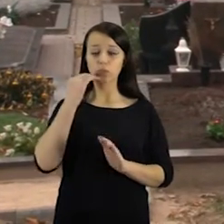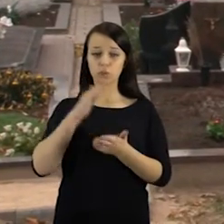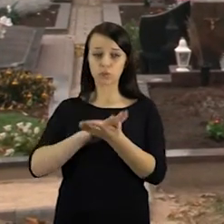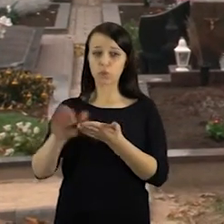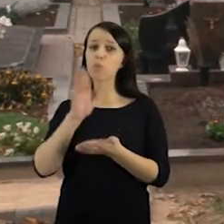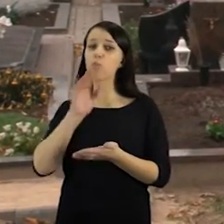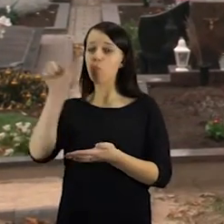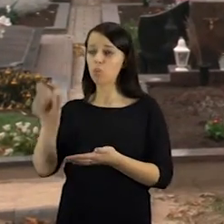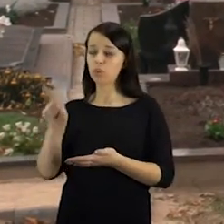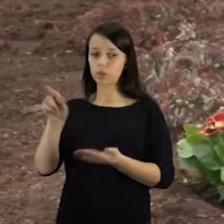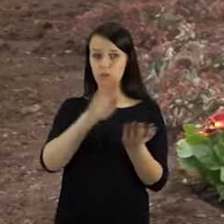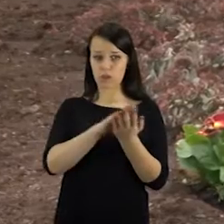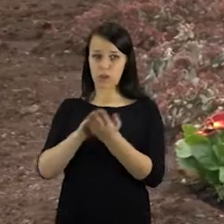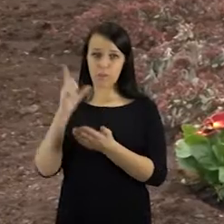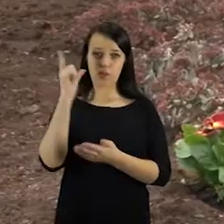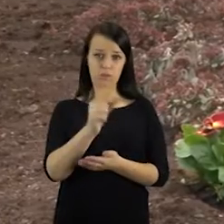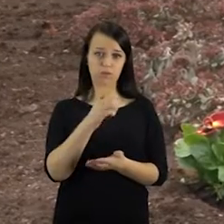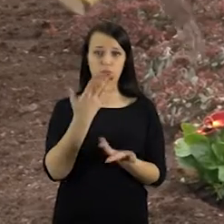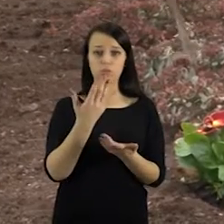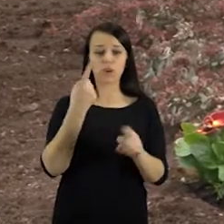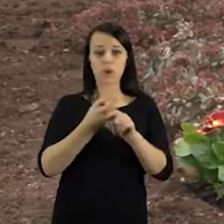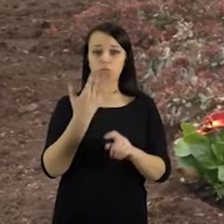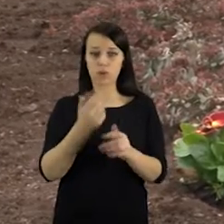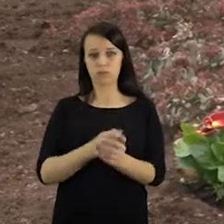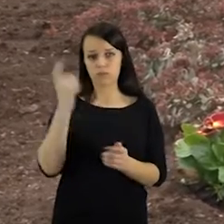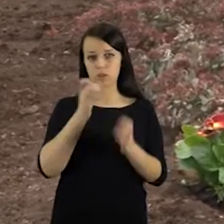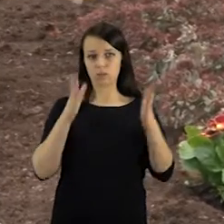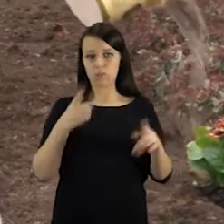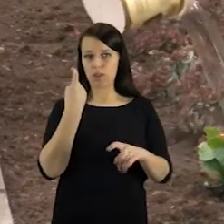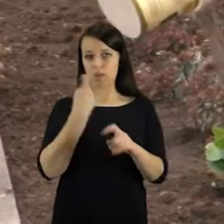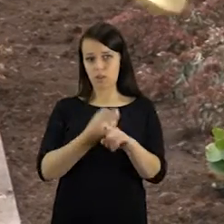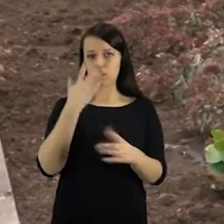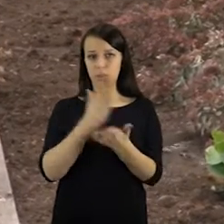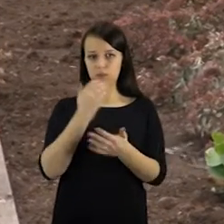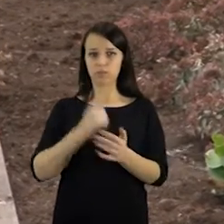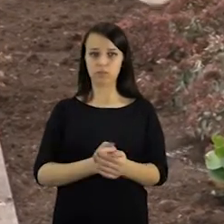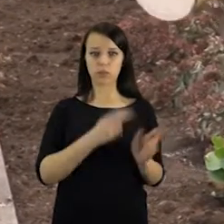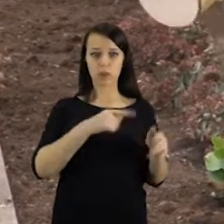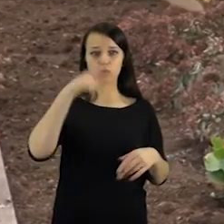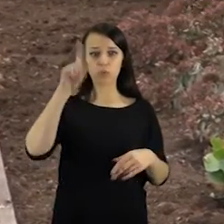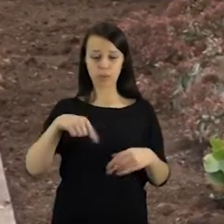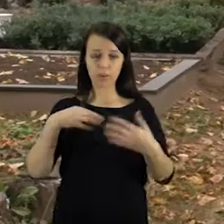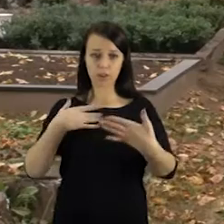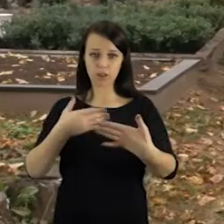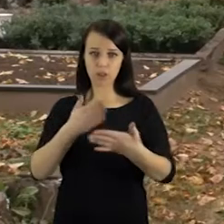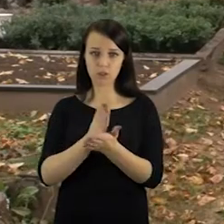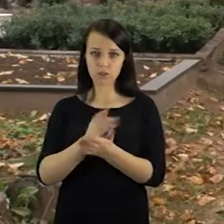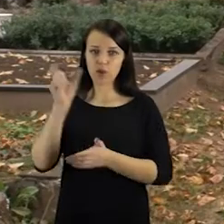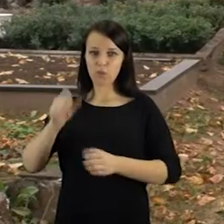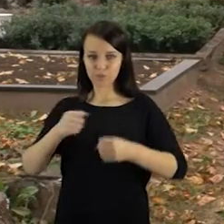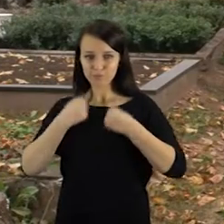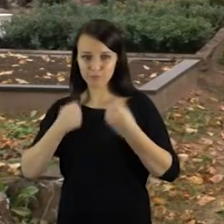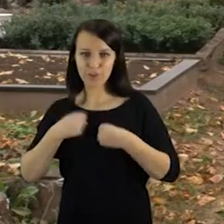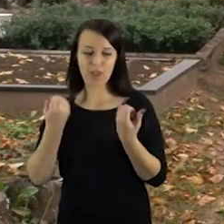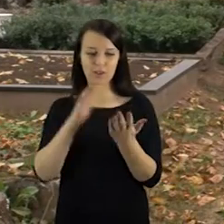Šiaulėtė Zinaida tvarkyti artimųjų kapūs klubą bent kartą per savaitę. Artėjant visų šventojų dienai, ji kaip ir daugelis tengiasi